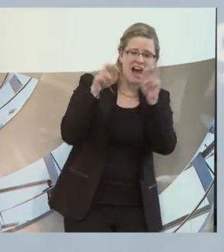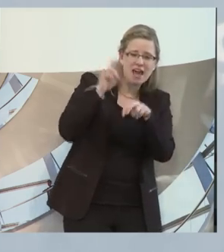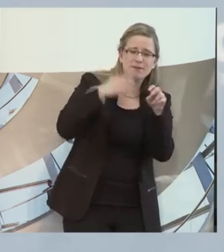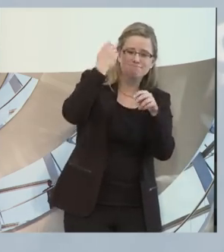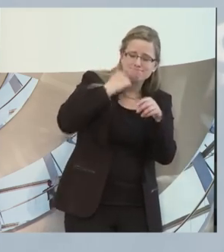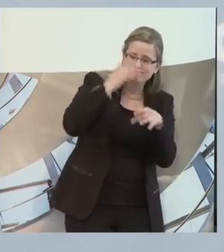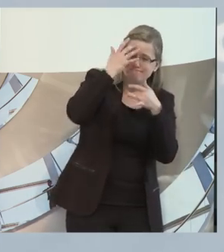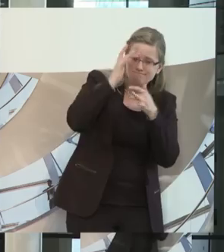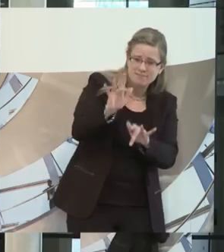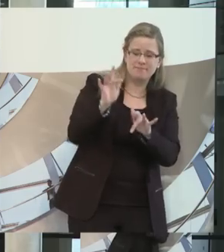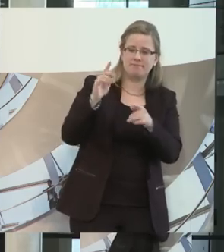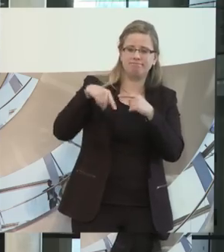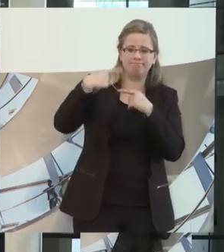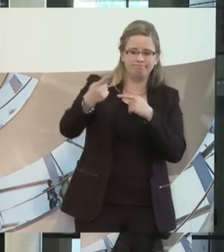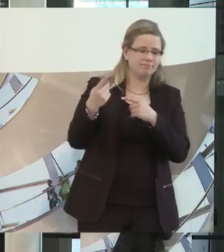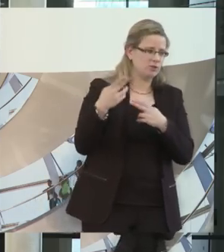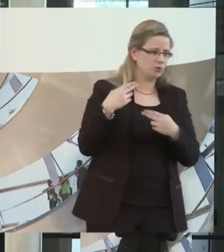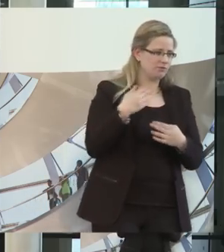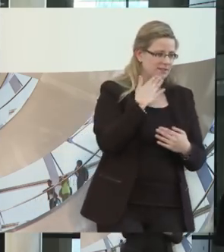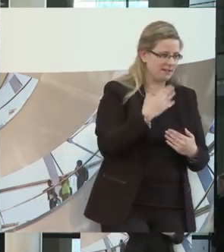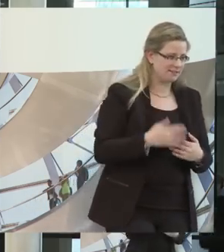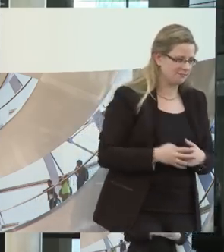Vielen Dank und bis gleich. Vielen Dank.